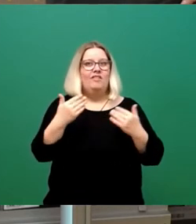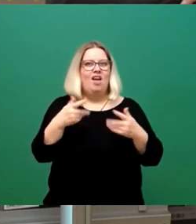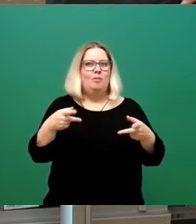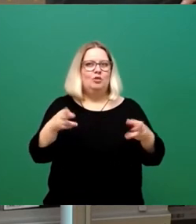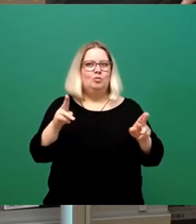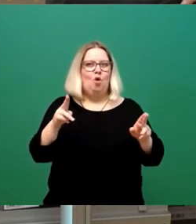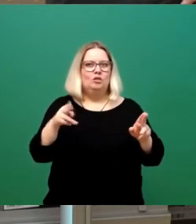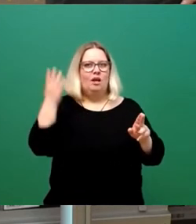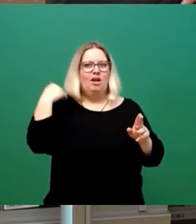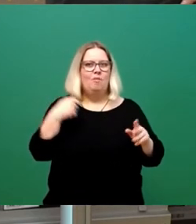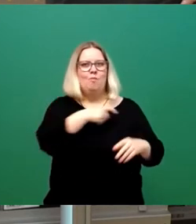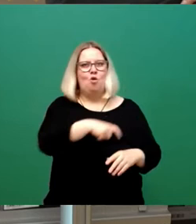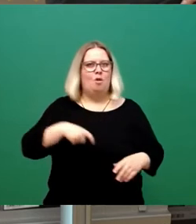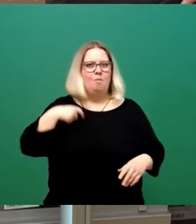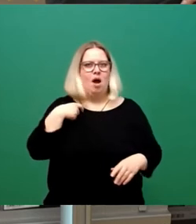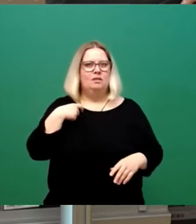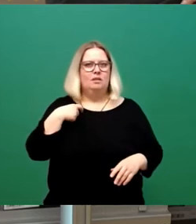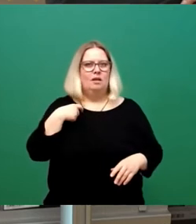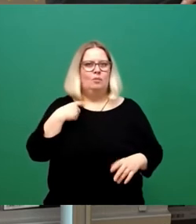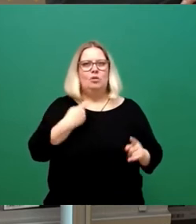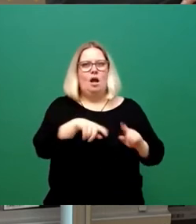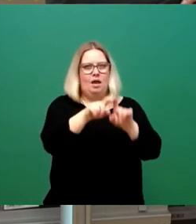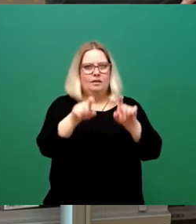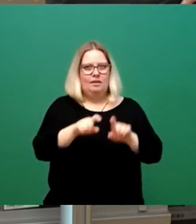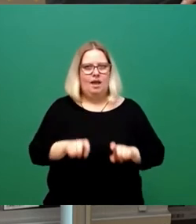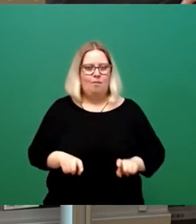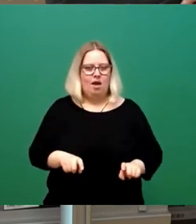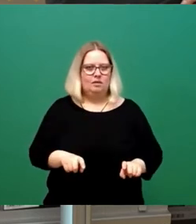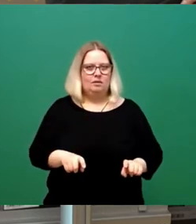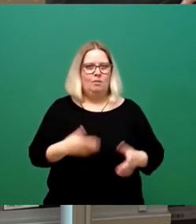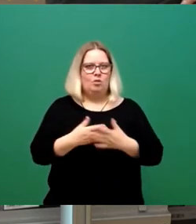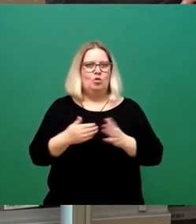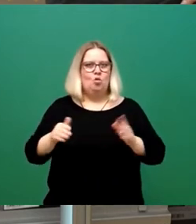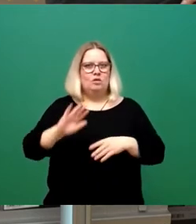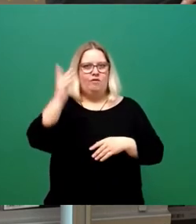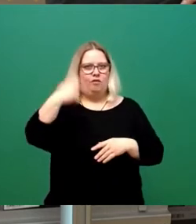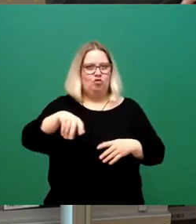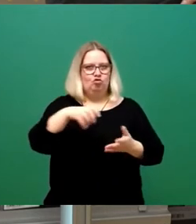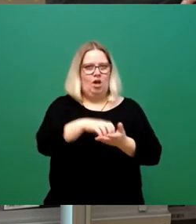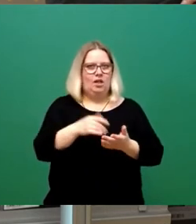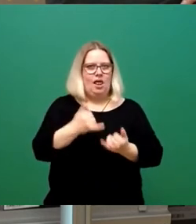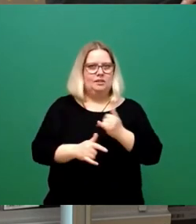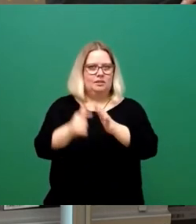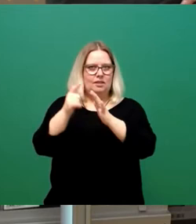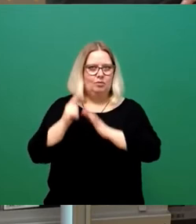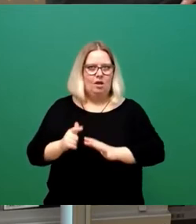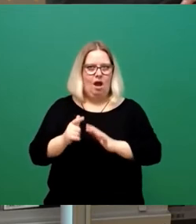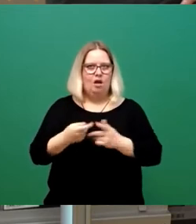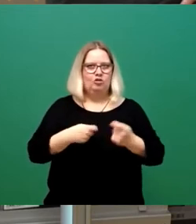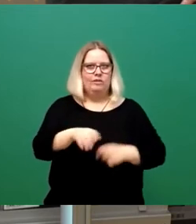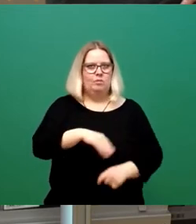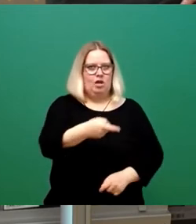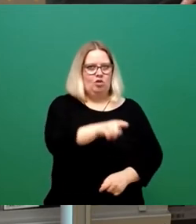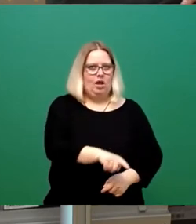Wahlbewerbung, so ziemlich alle Themen, die dort genannt werden, als große Erfolge dieser Stadt der letzten sieben Jahre sind Themen, die im Geschäftsbereich 1 verantwortet